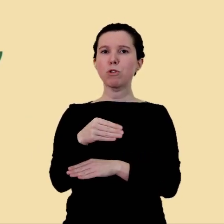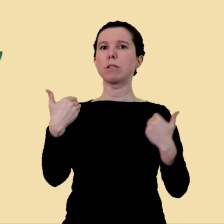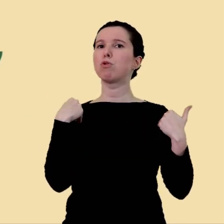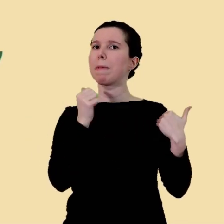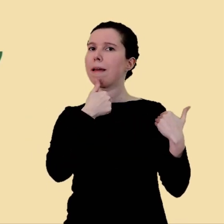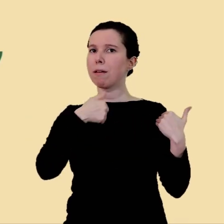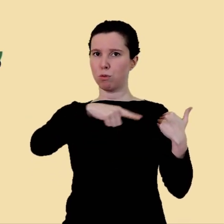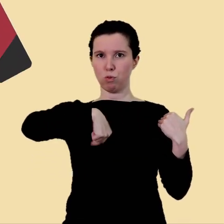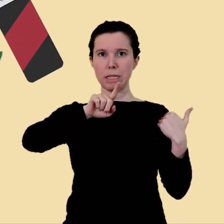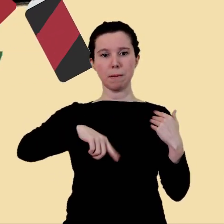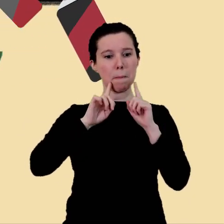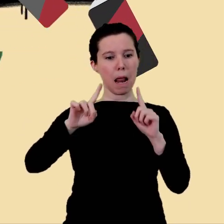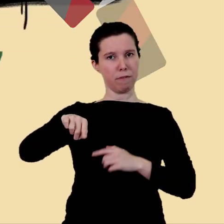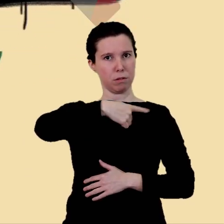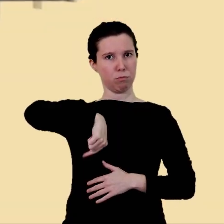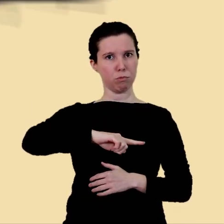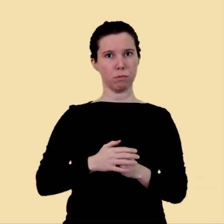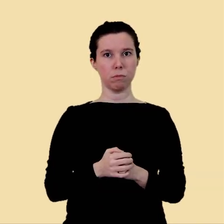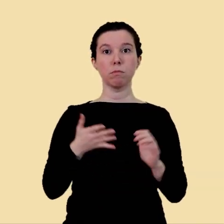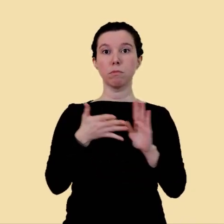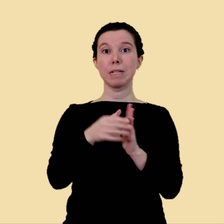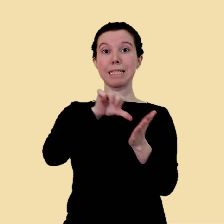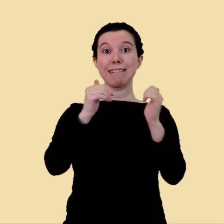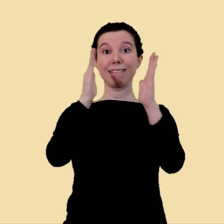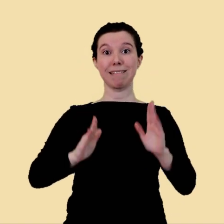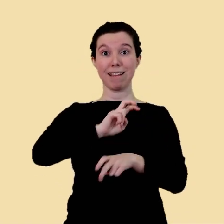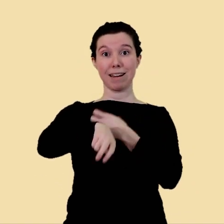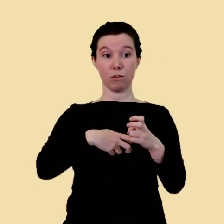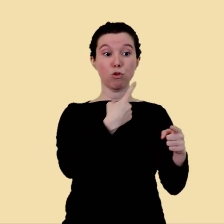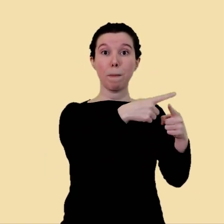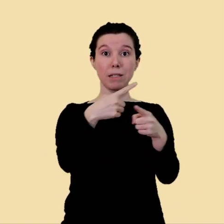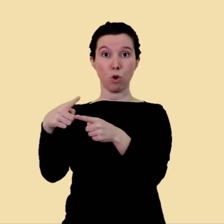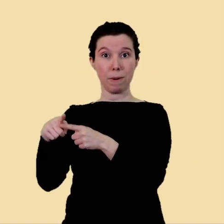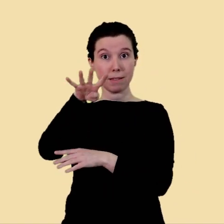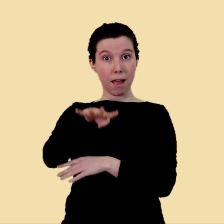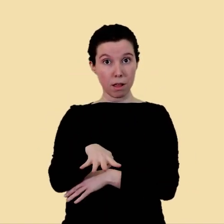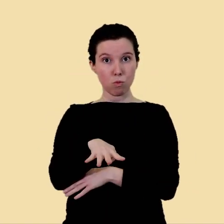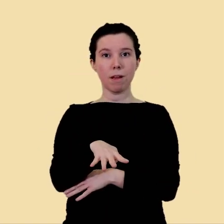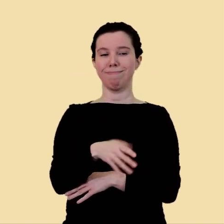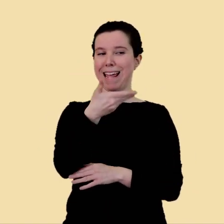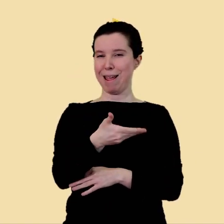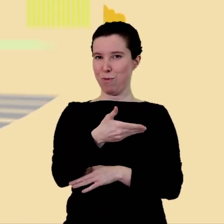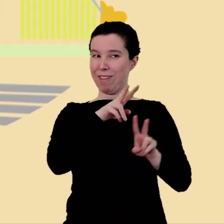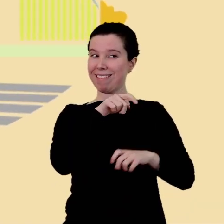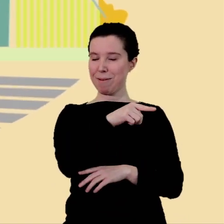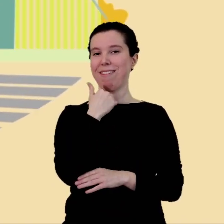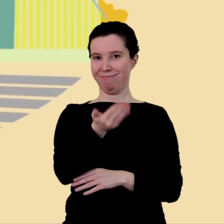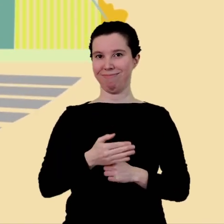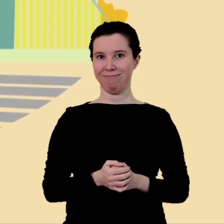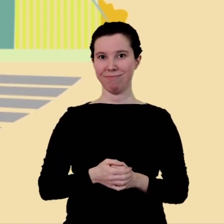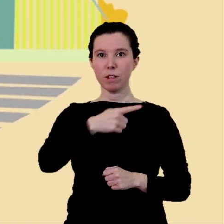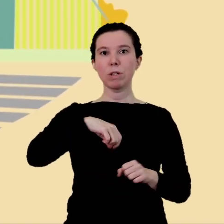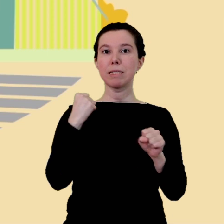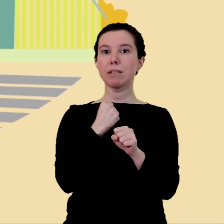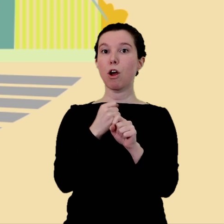és cosa de tots i ens beneficia a tots. Per això, al Centre de Restauració de Bens Mobles de Catalunya sabem la importància que